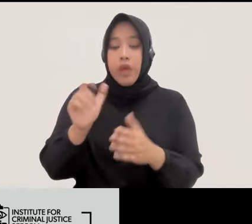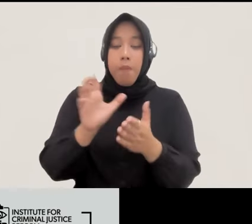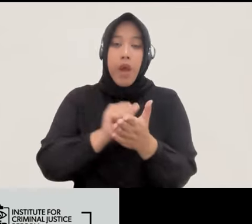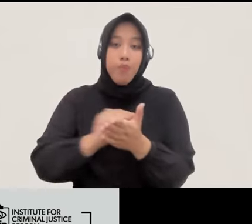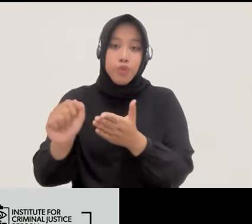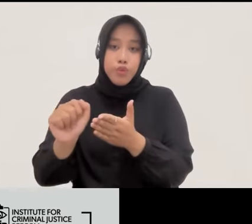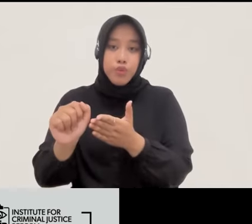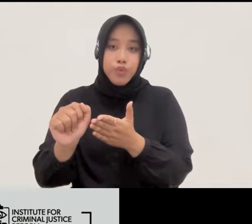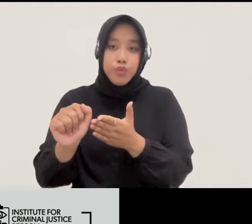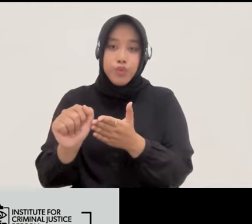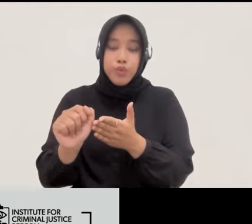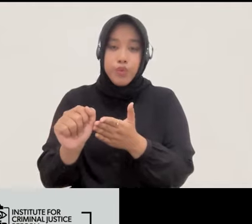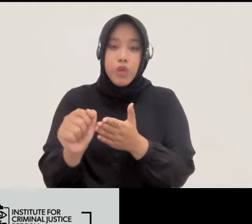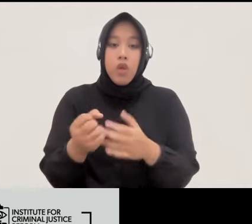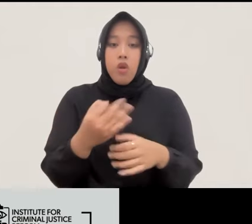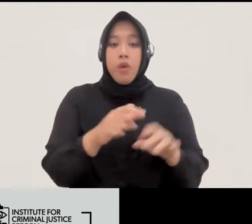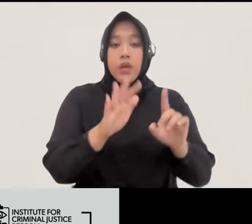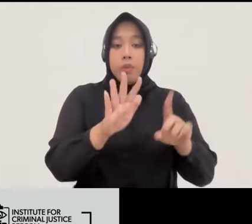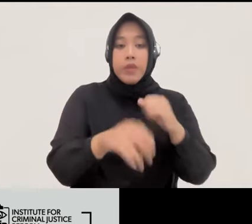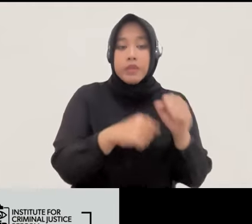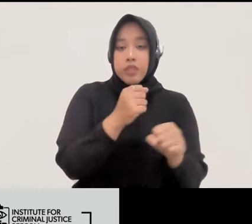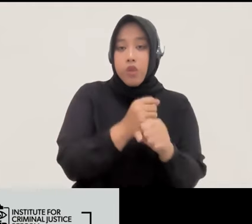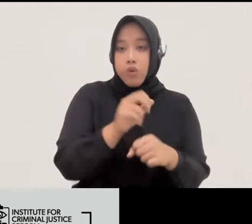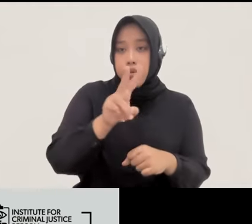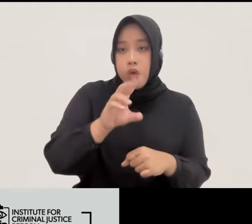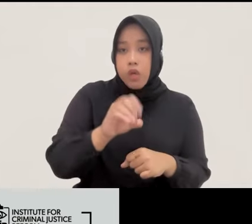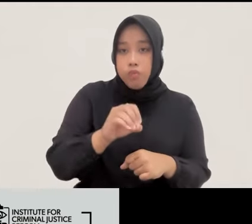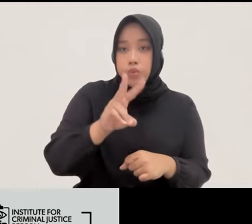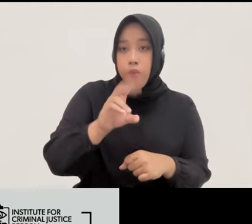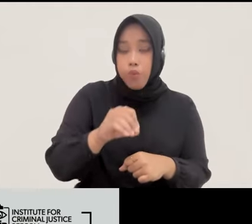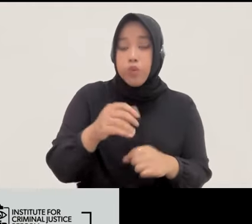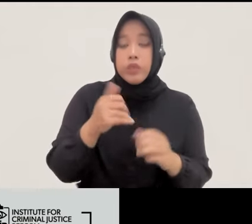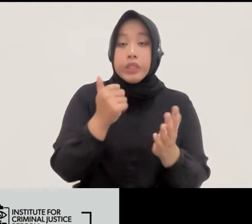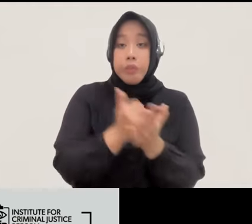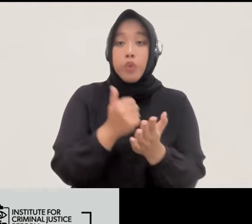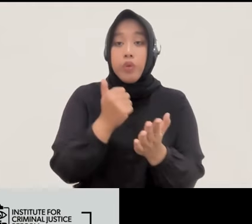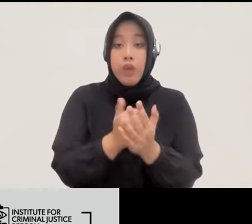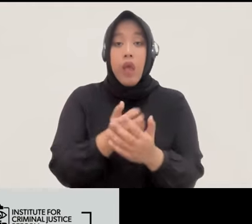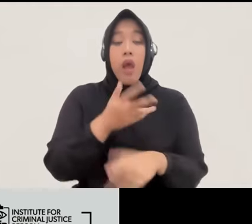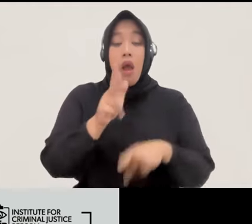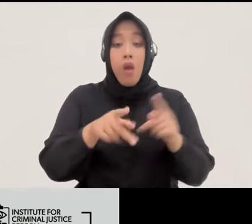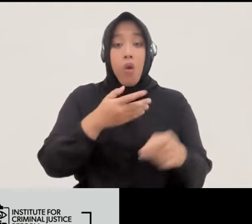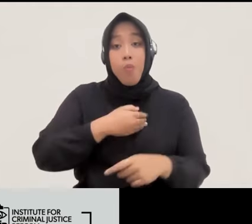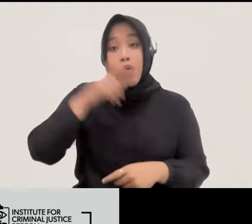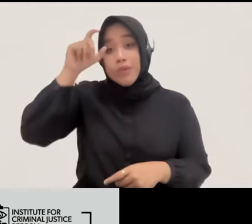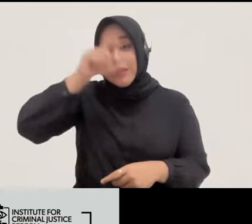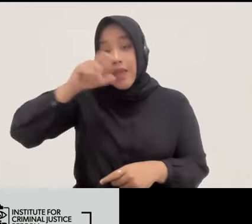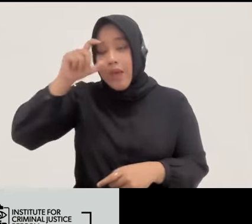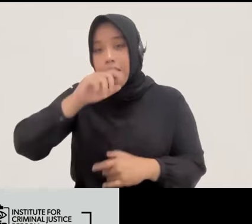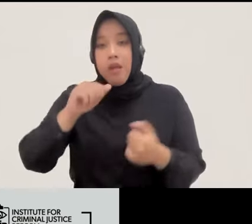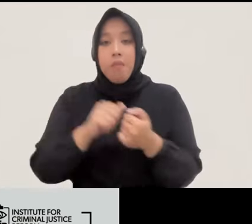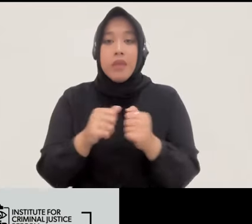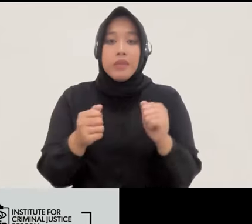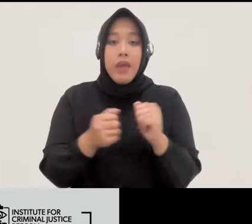namanya tadi si Perjel nomor 15 tahun 2020 juga yang sebenarnya memang kalau kita carikan permasalahannya dia mendefinisikan